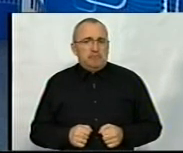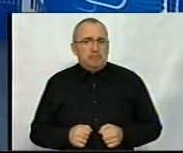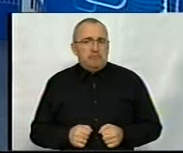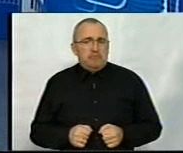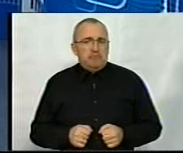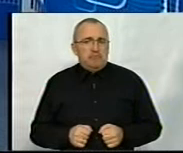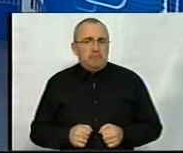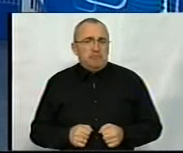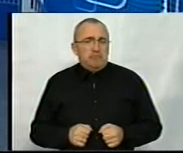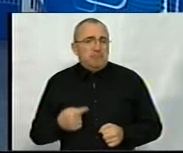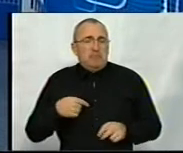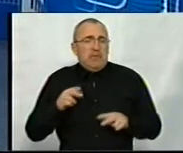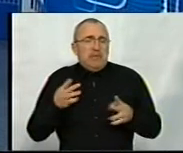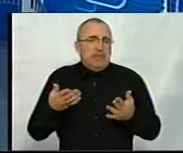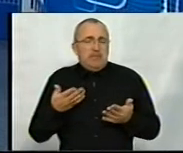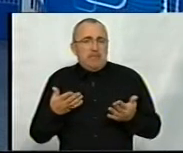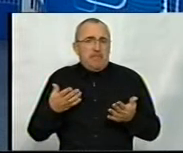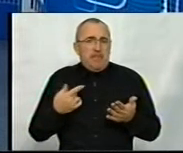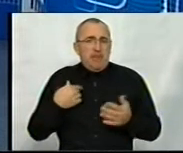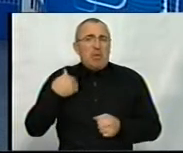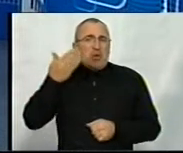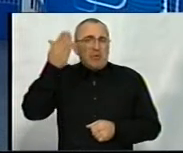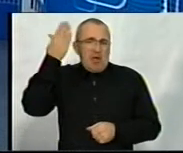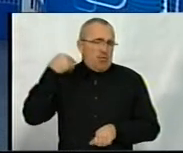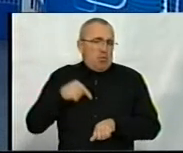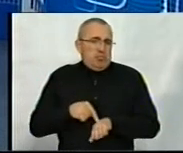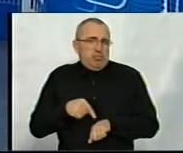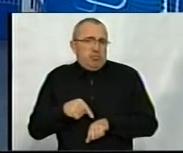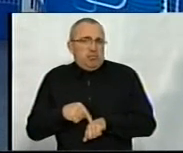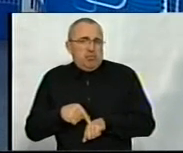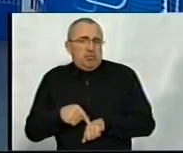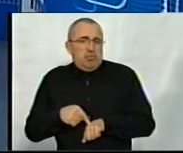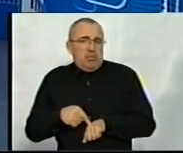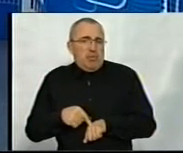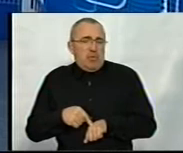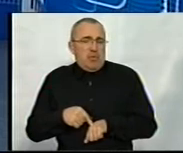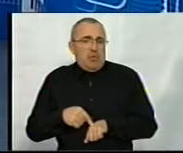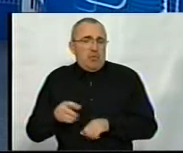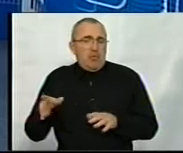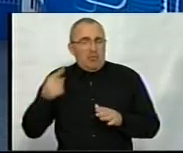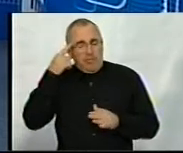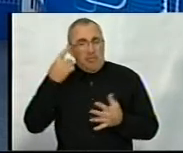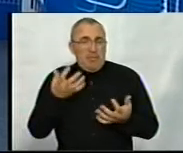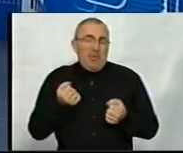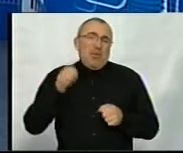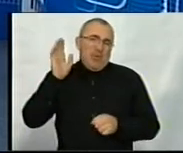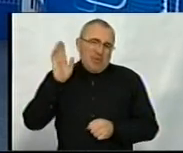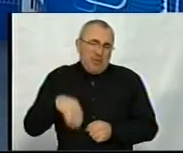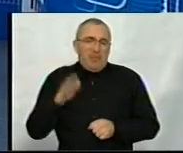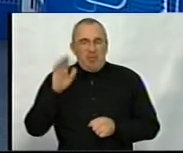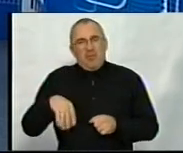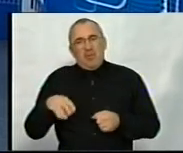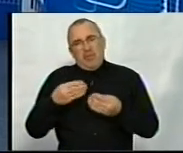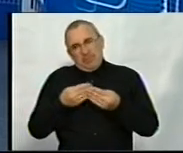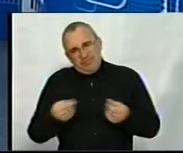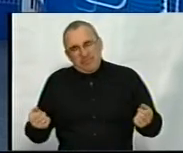Ну, наверное, я не знаю, я стала давно це ощущати, але, розумієте, все воспринималася, думала, ну, ладно, перемелиться,